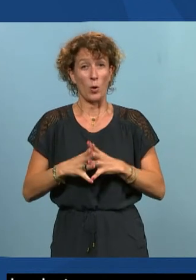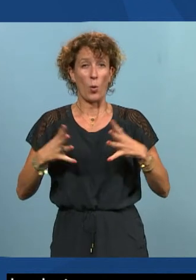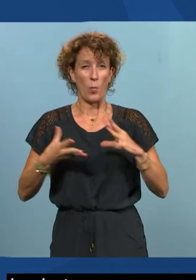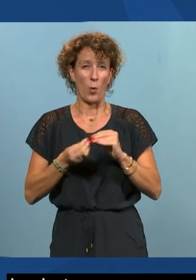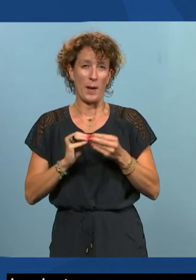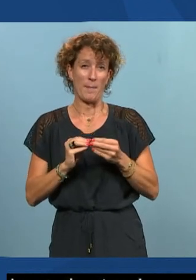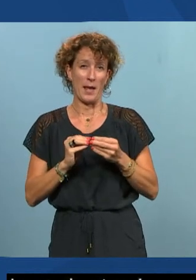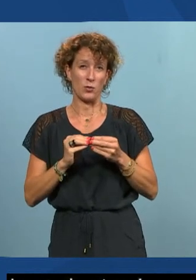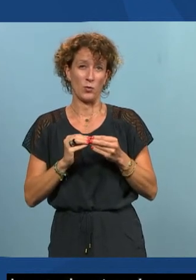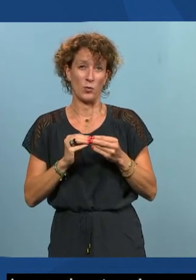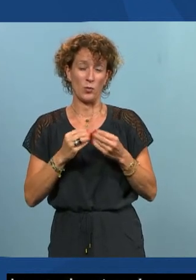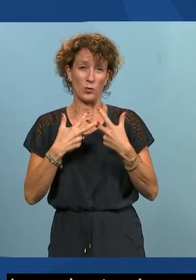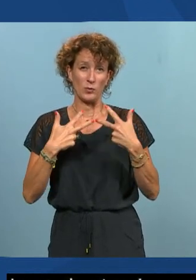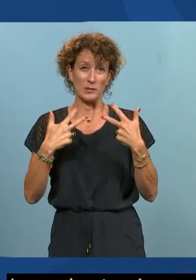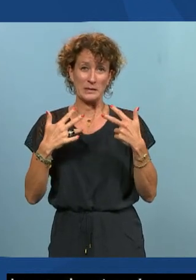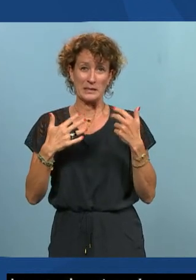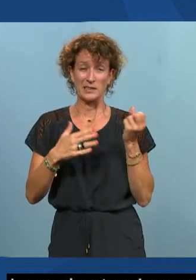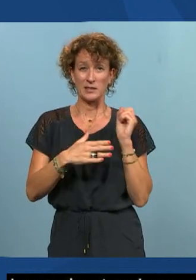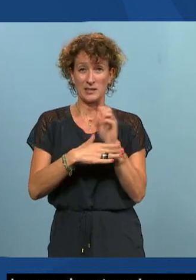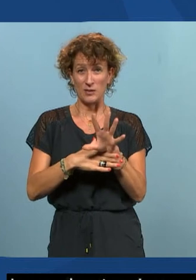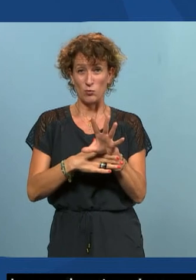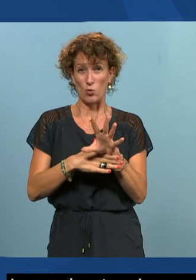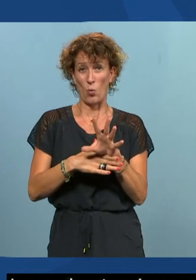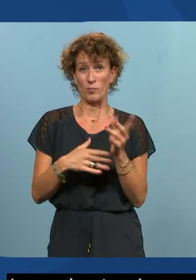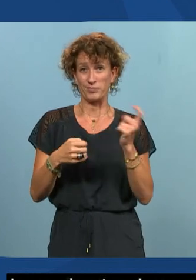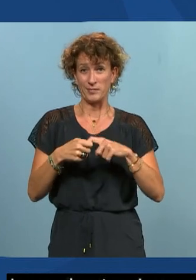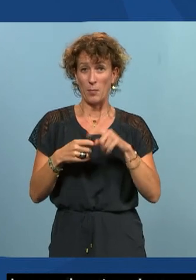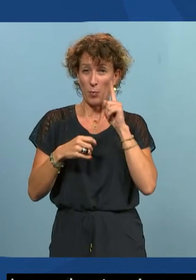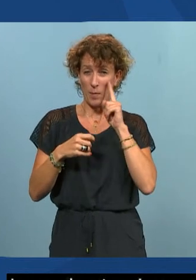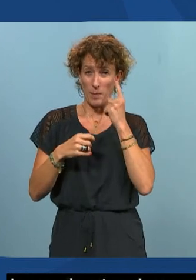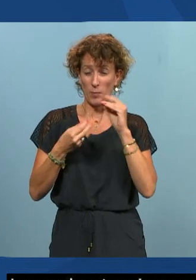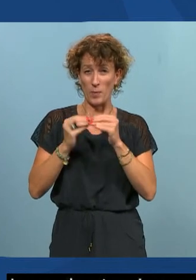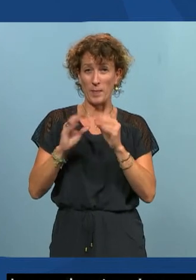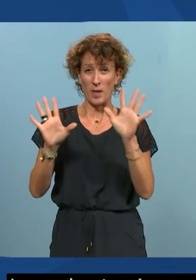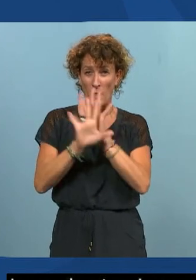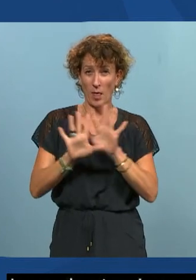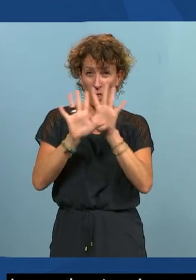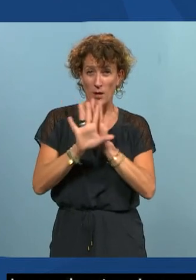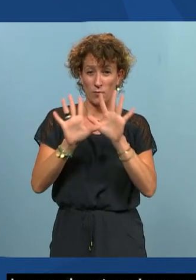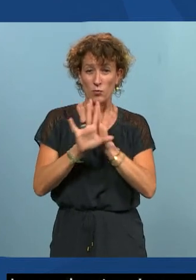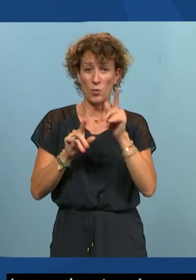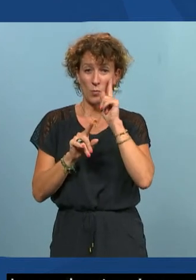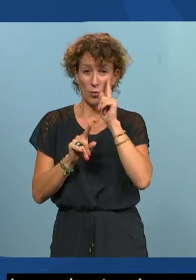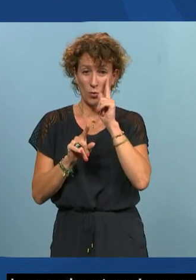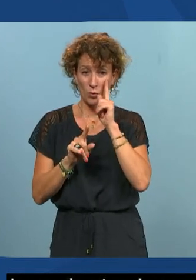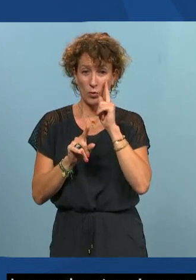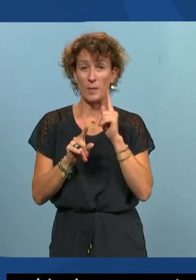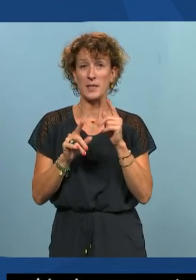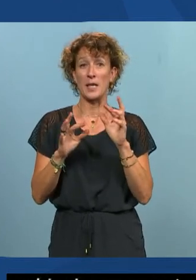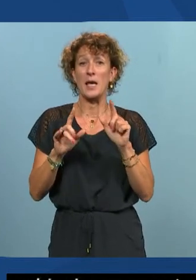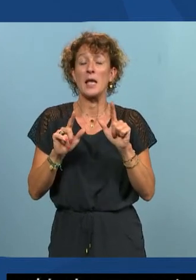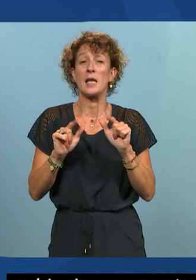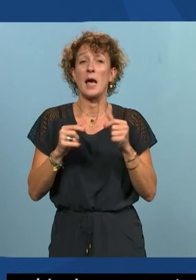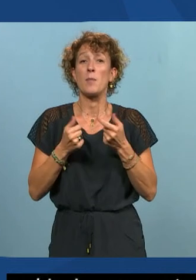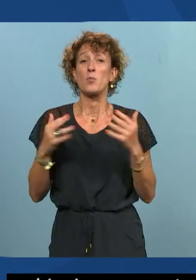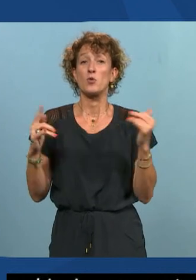de flou parce que là on a balancé dans notre outil de web conférence plusieurs flux et